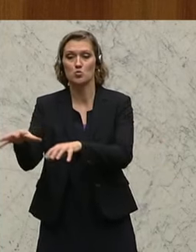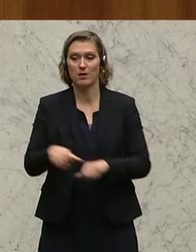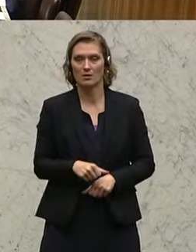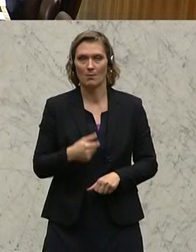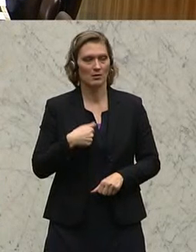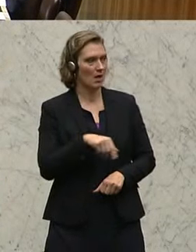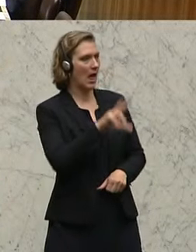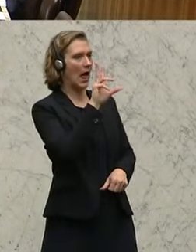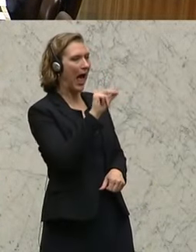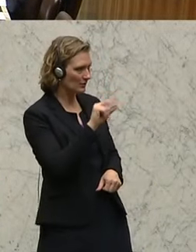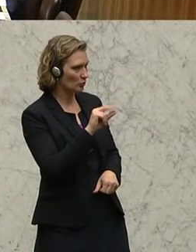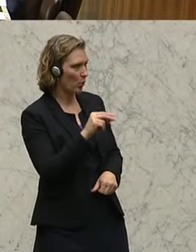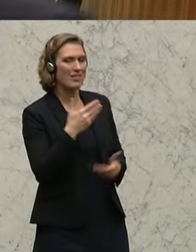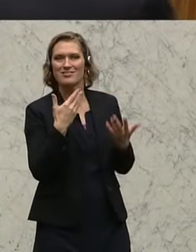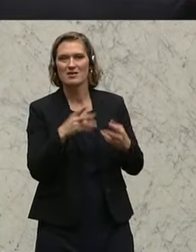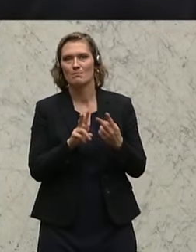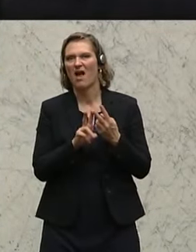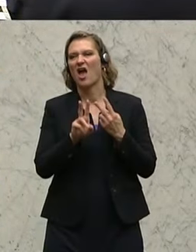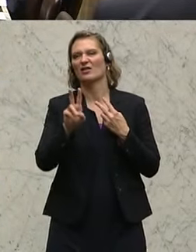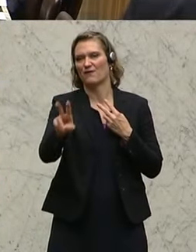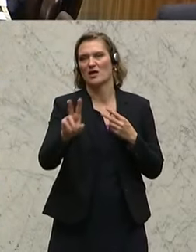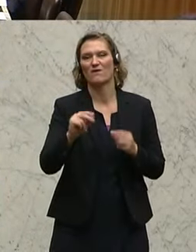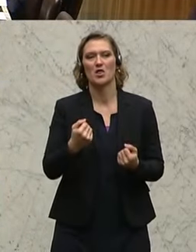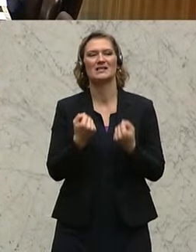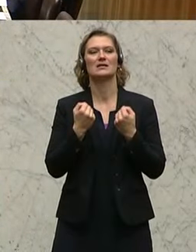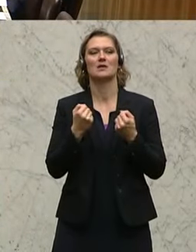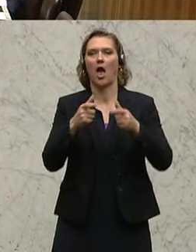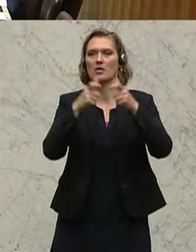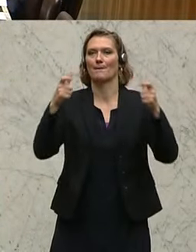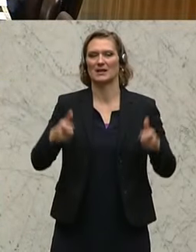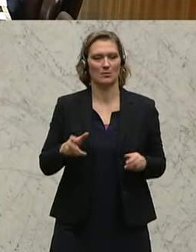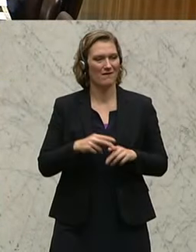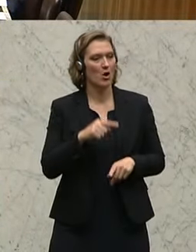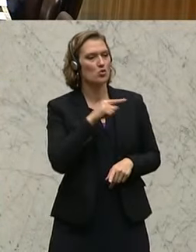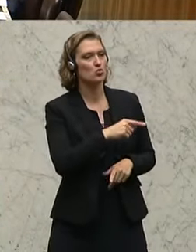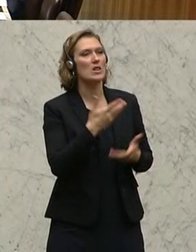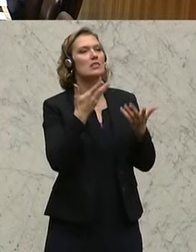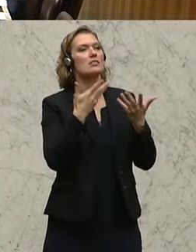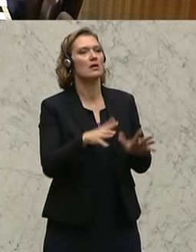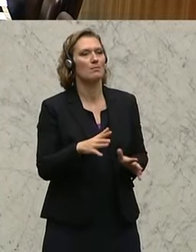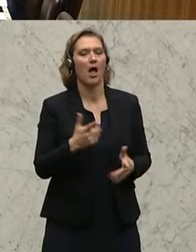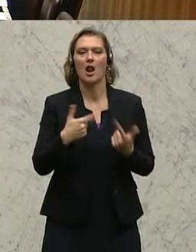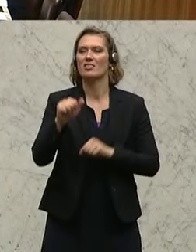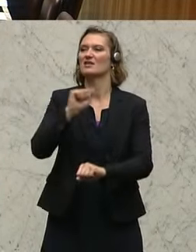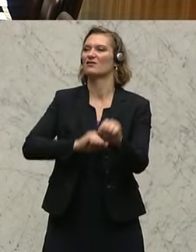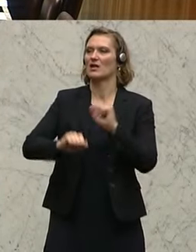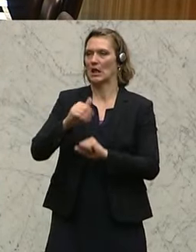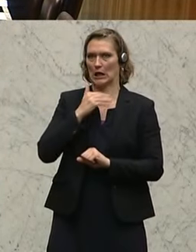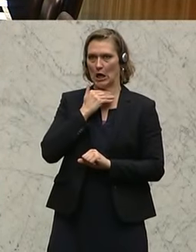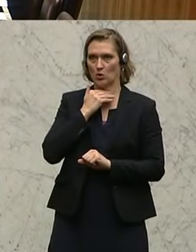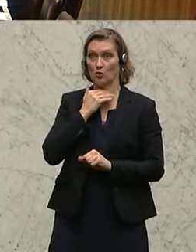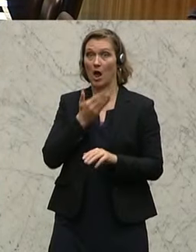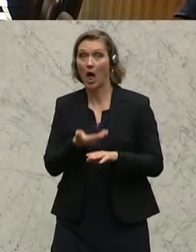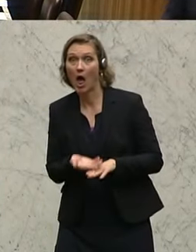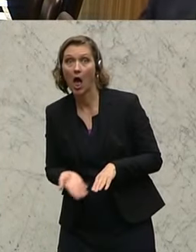sind wir natürlich nicht mehr weit weg von einem Sicherheitsministerium. Wenn Ihnen jetzt nicht mehr die Landesverteidigung genügt,